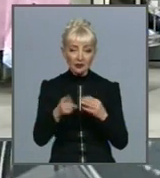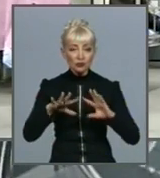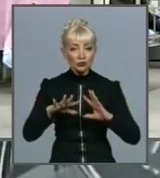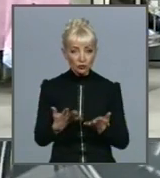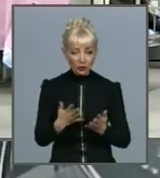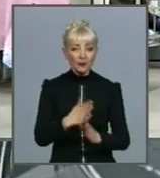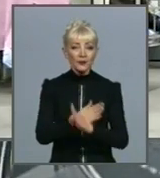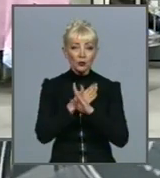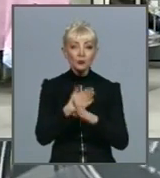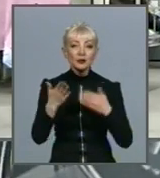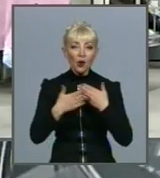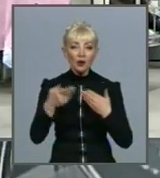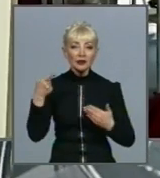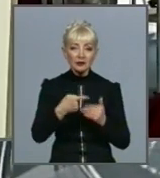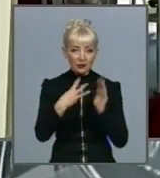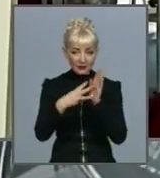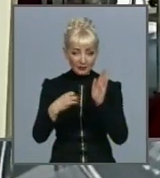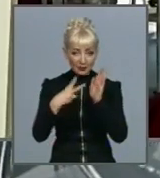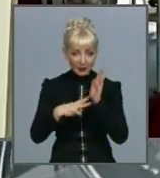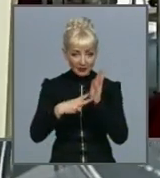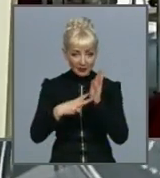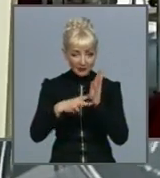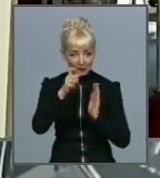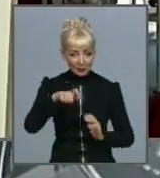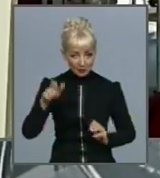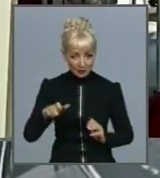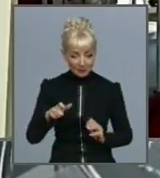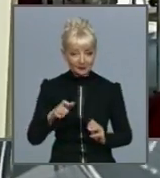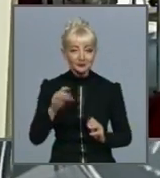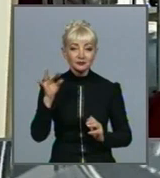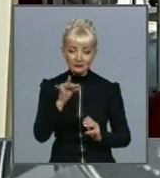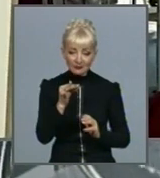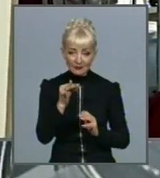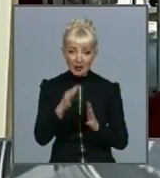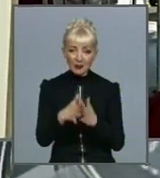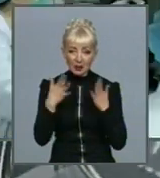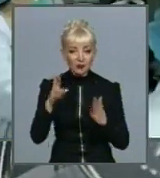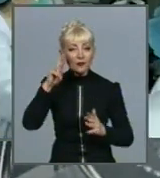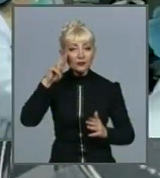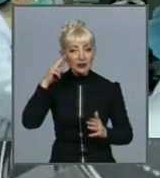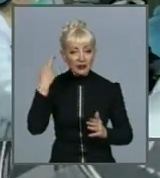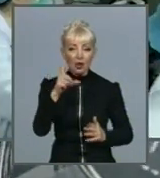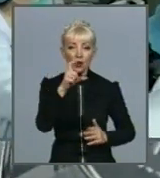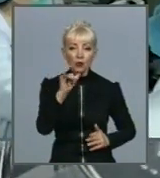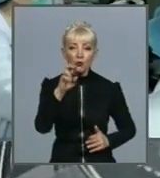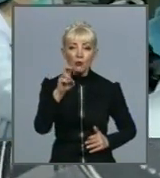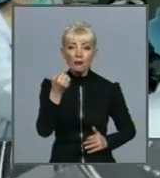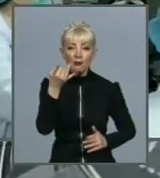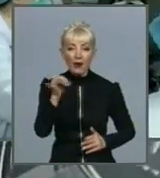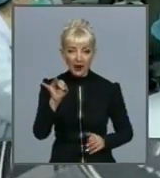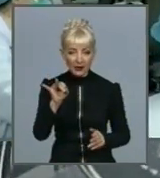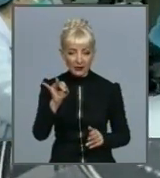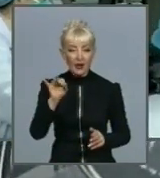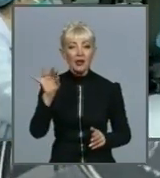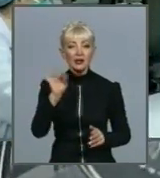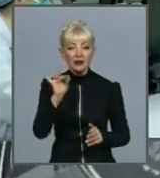1870 осіб. Переважна більшість в китайській провінції Хубей, що і стала усередком епідемії.